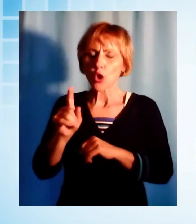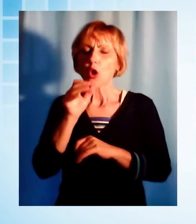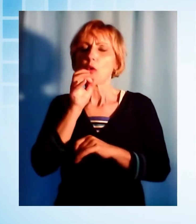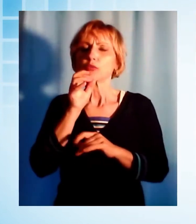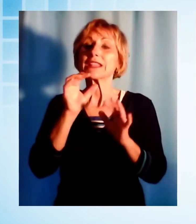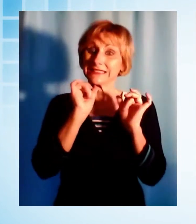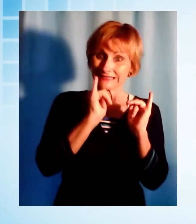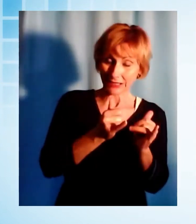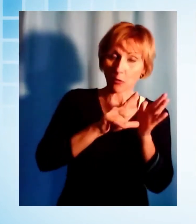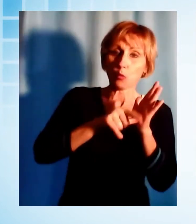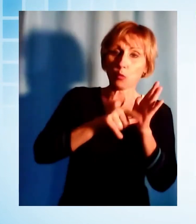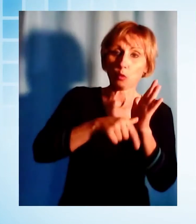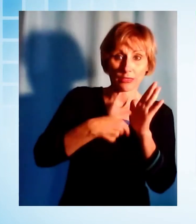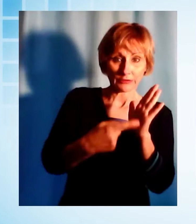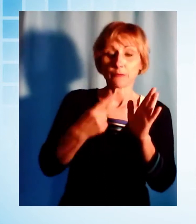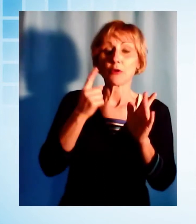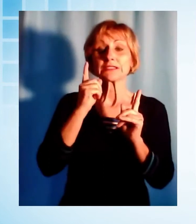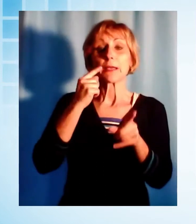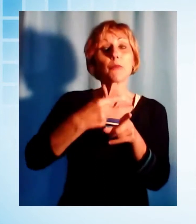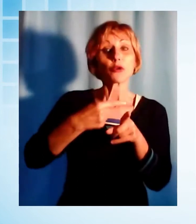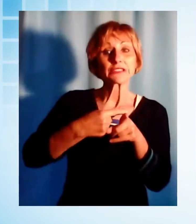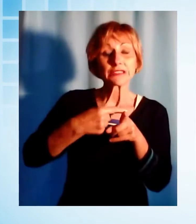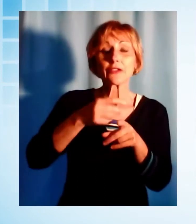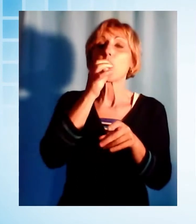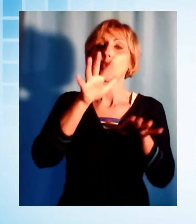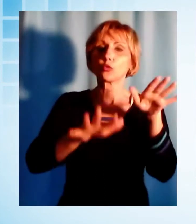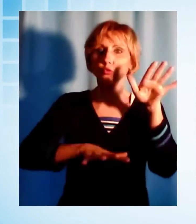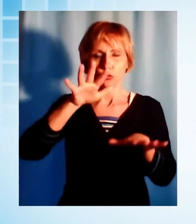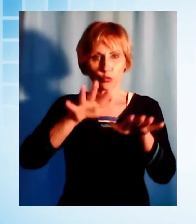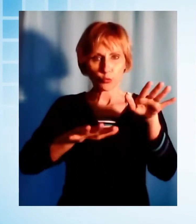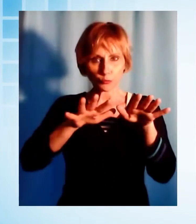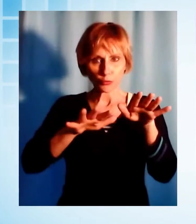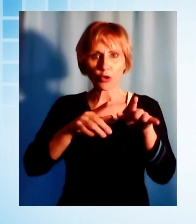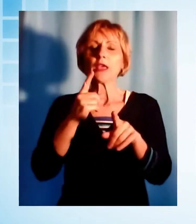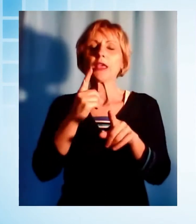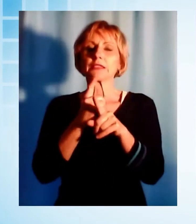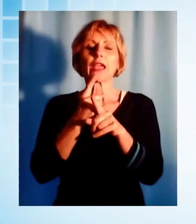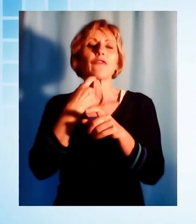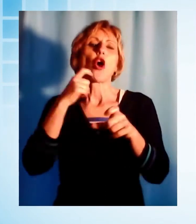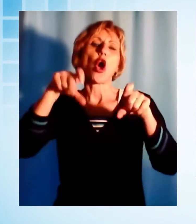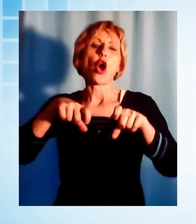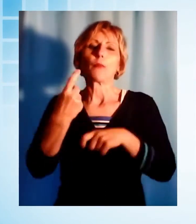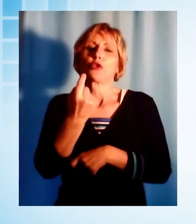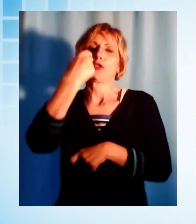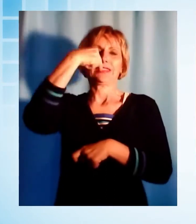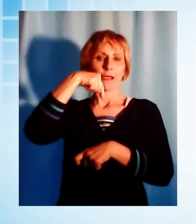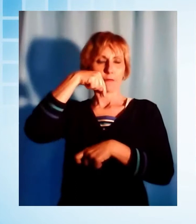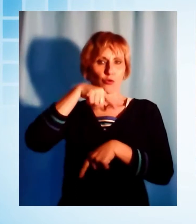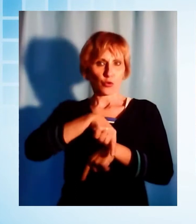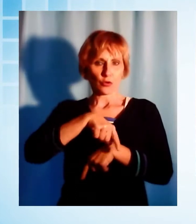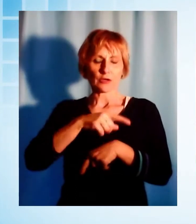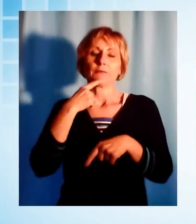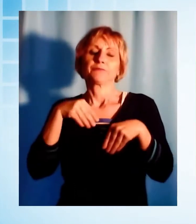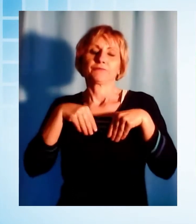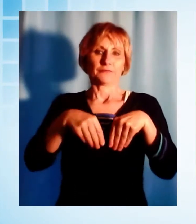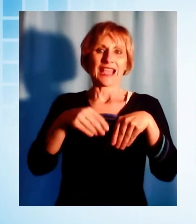risultato è positivo o dubbio, la fase successiva è comunque quella dell'esecuzione del tampone. Per poter accedere gratuitamente al test